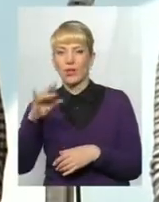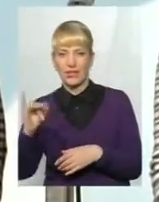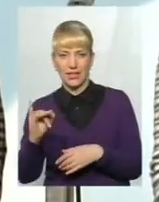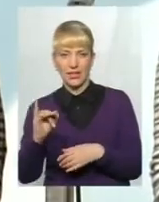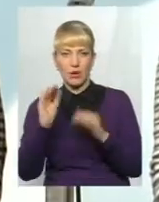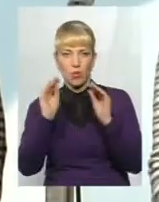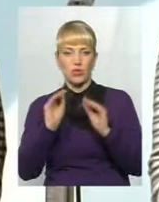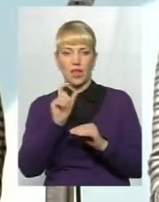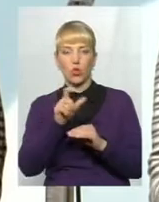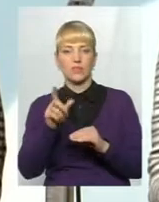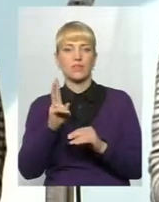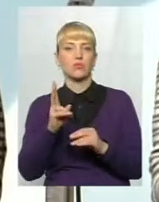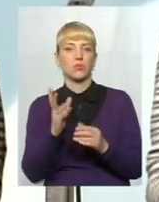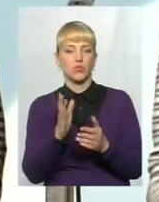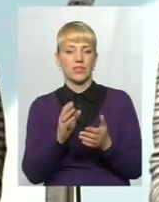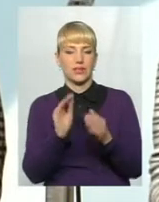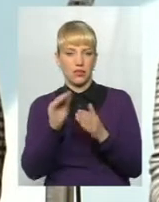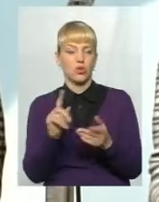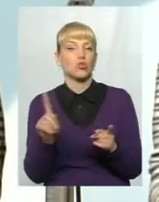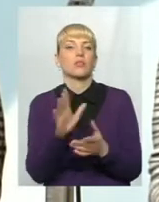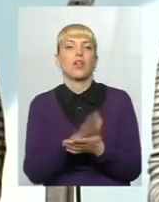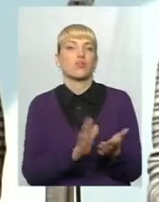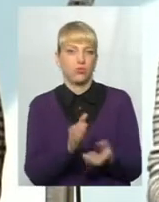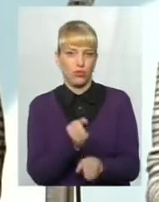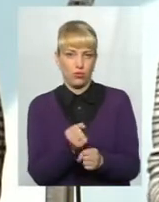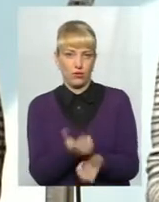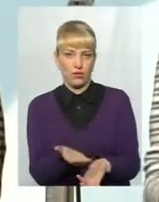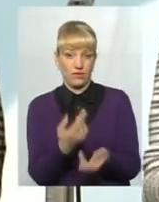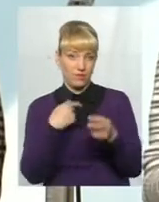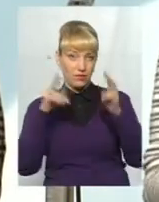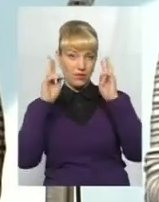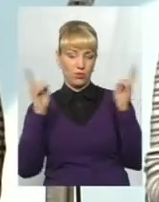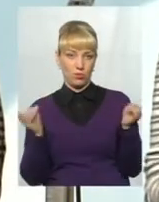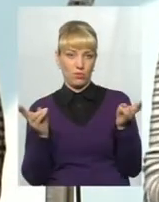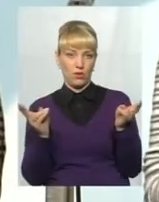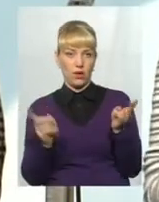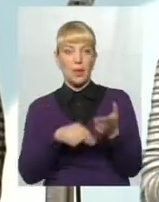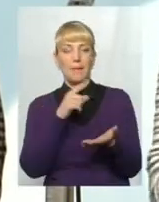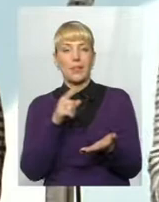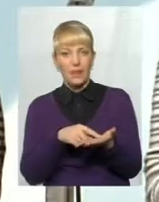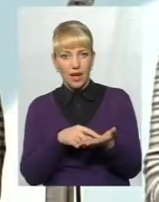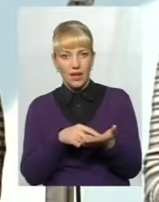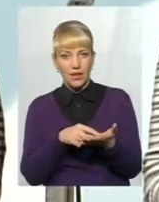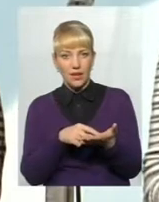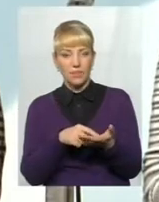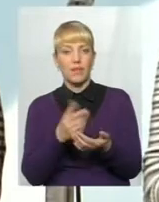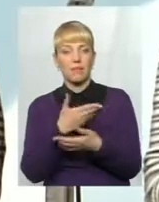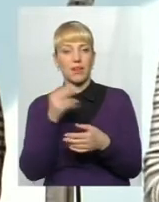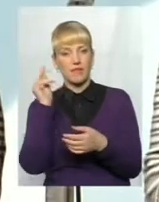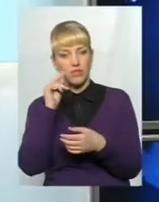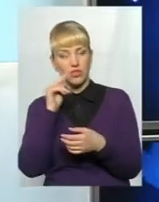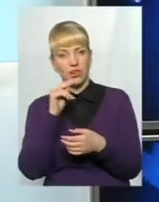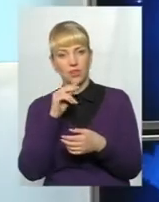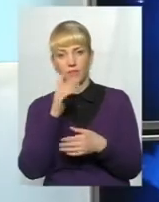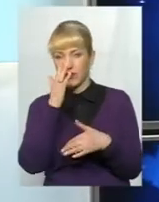декларуються. І що вони потім будуть робити? Ну, невідомо. Питання ми так детально вивчали, тому що... мене